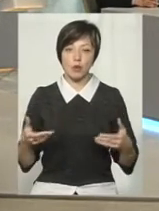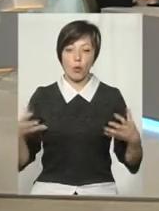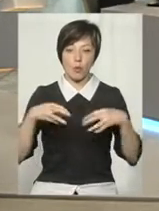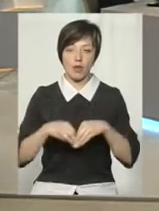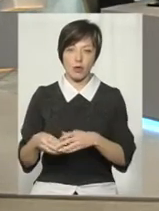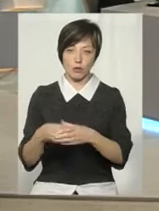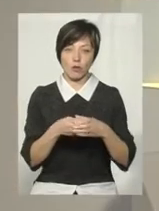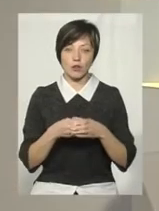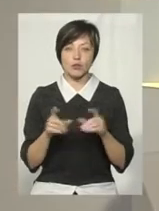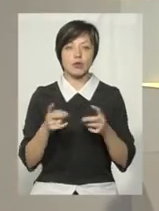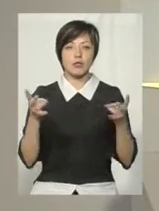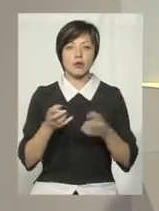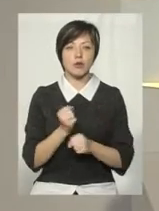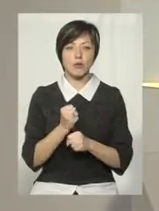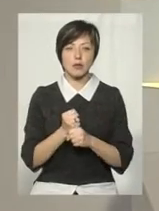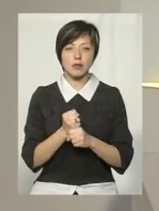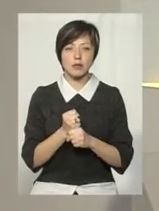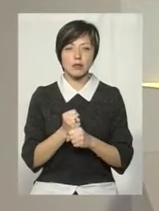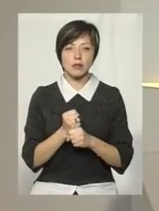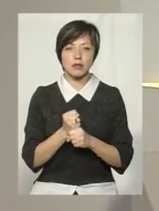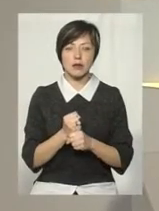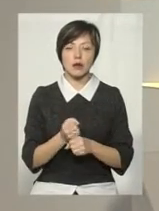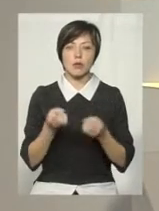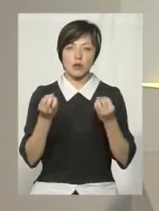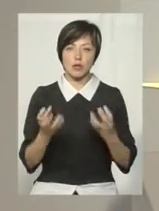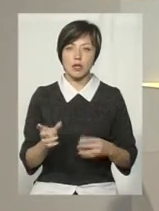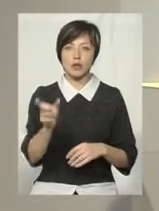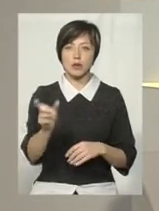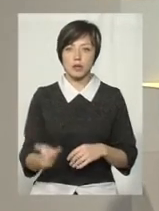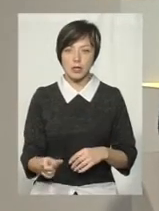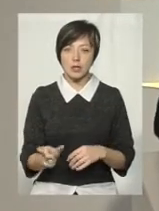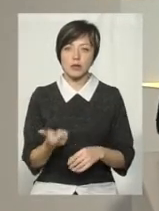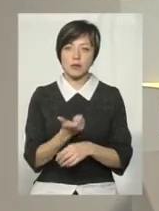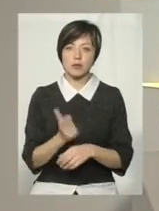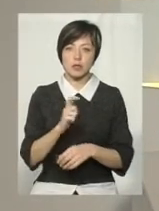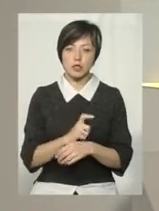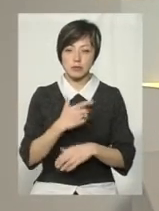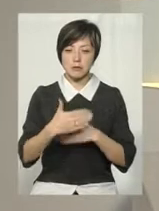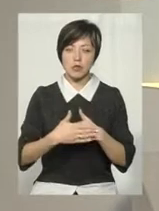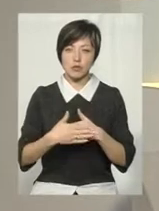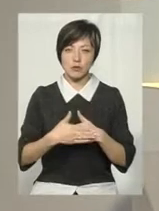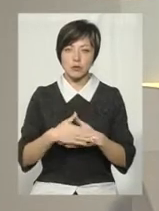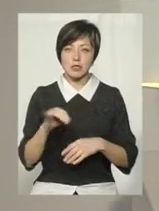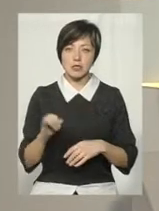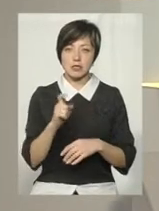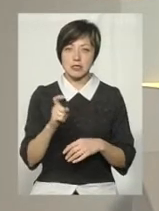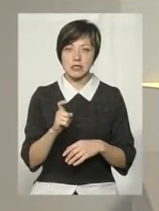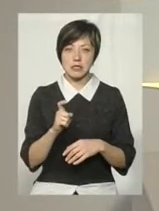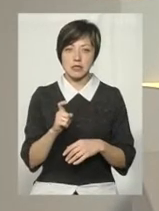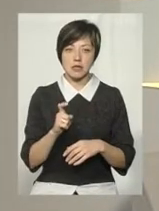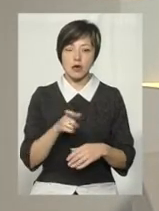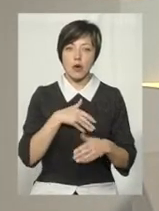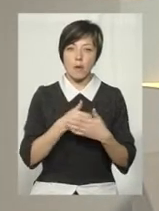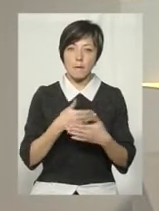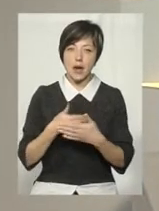'єднували. То що ж треба робити, аби от проста людина якось більш зближувалася із тими самими